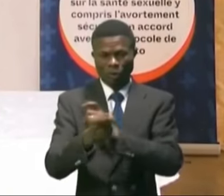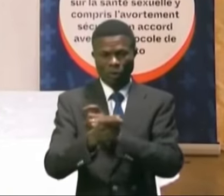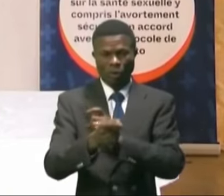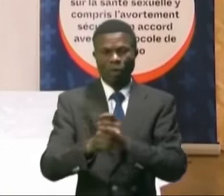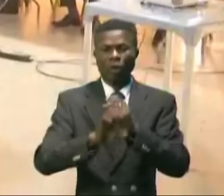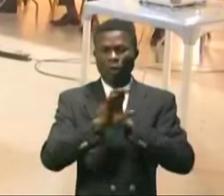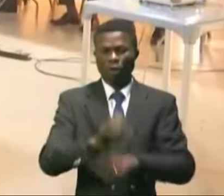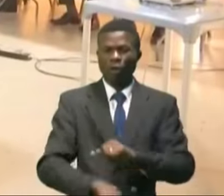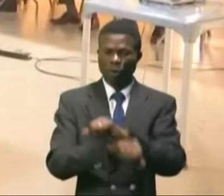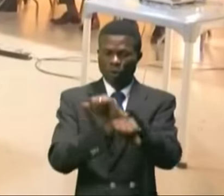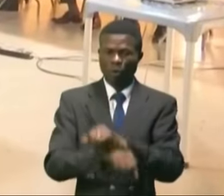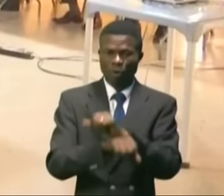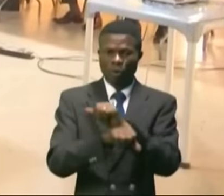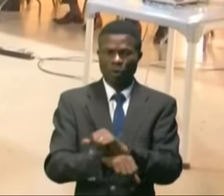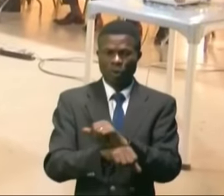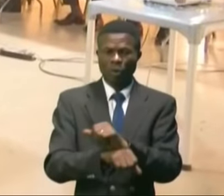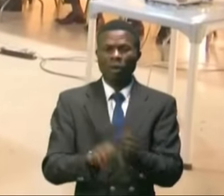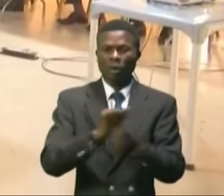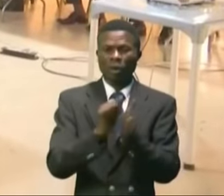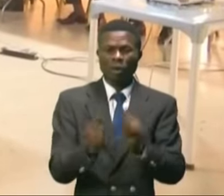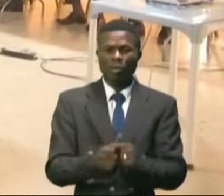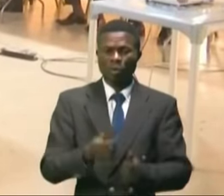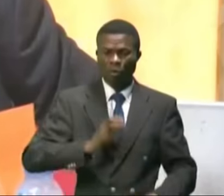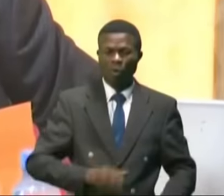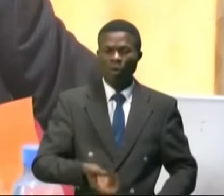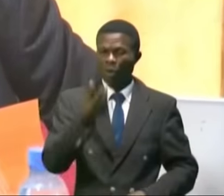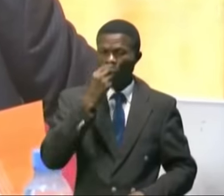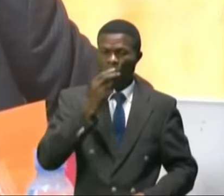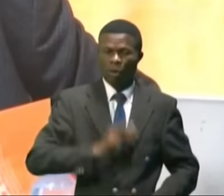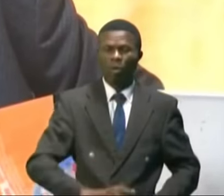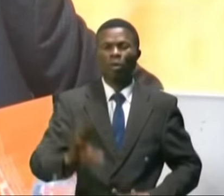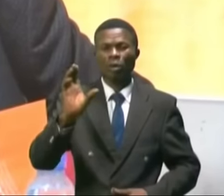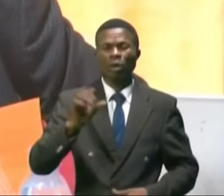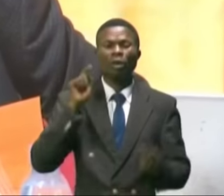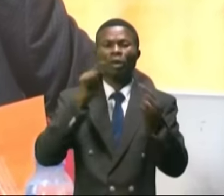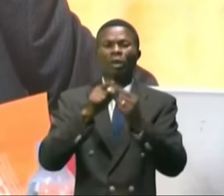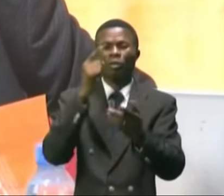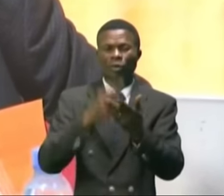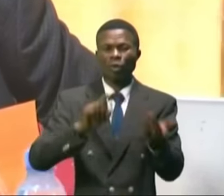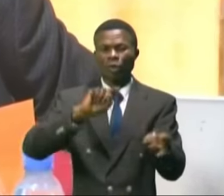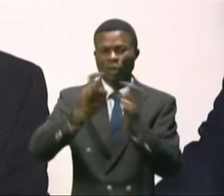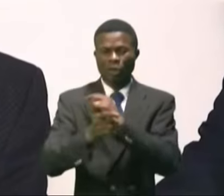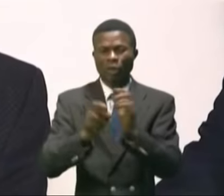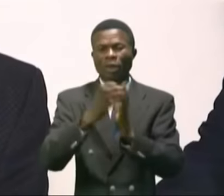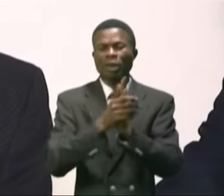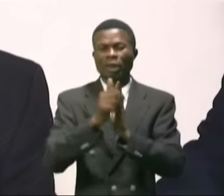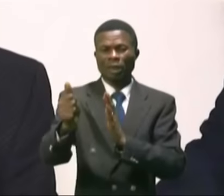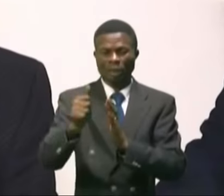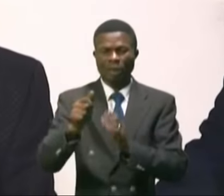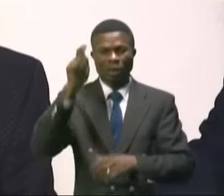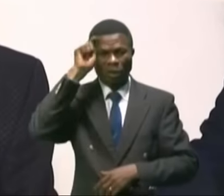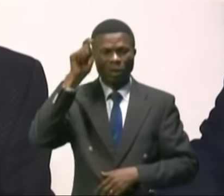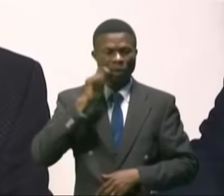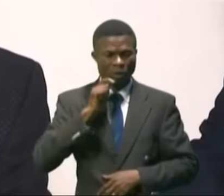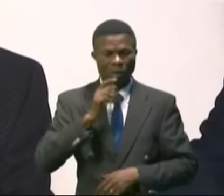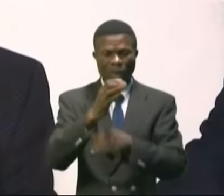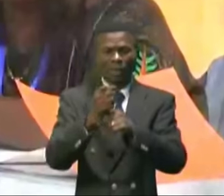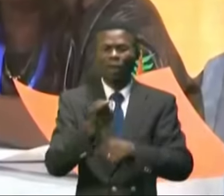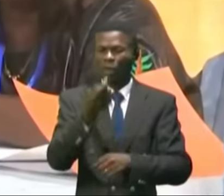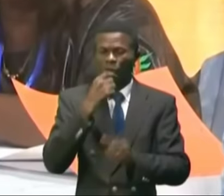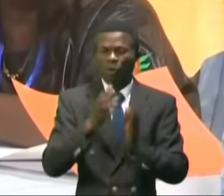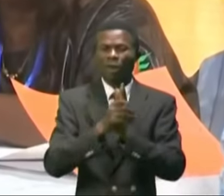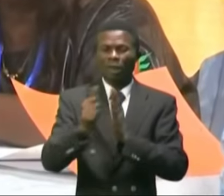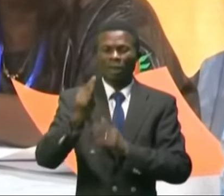attitudes face à l'avortement. Objectif est d'améliorer l'égalité des genres dans l'accès des soins de